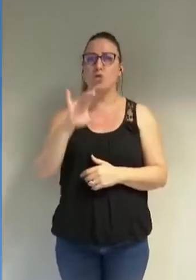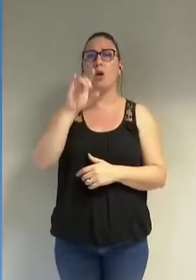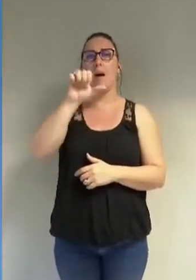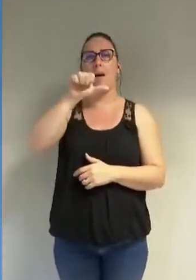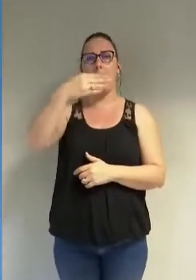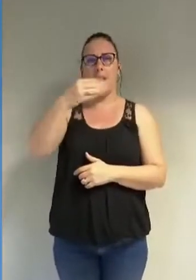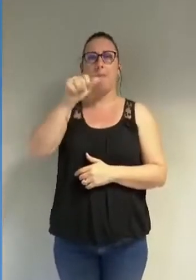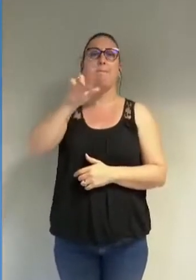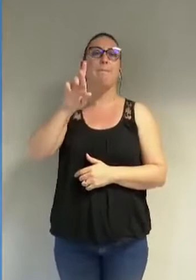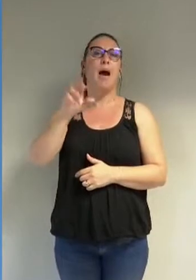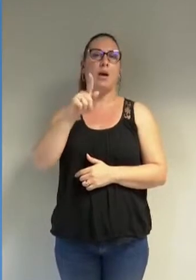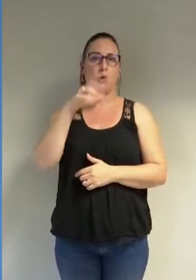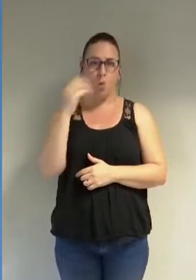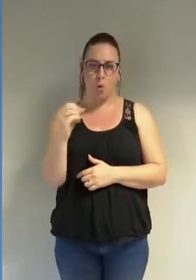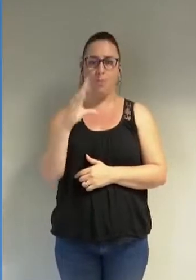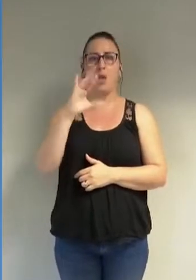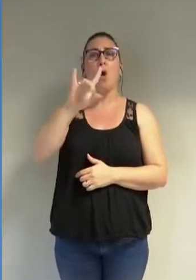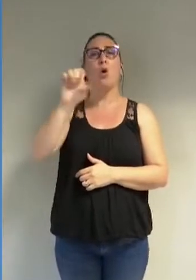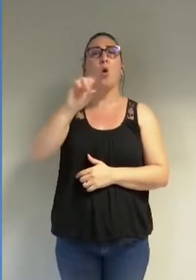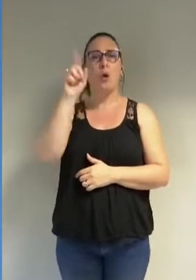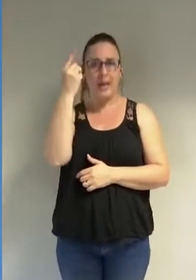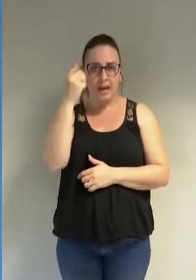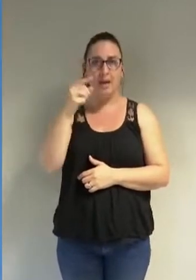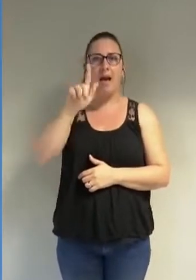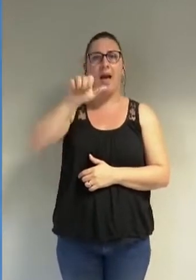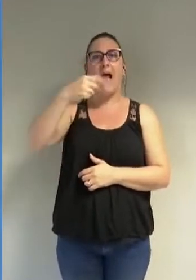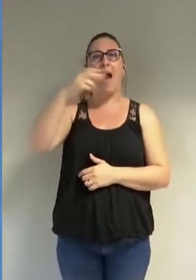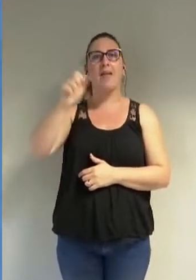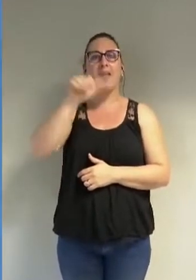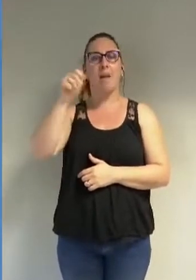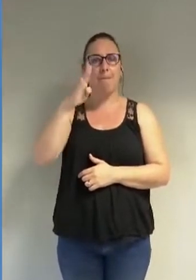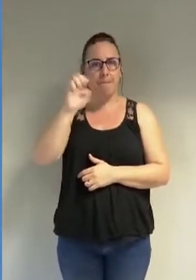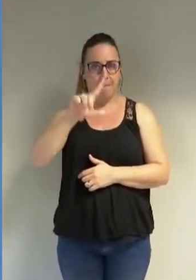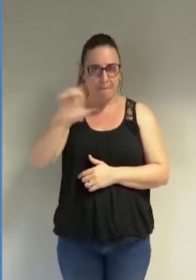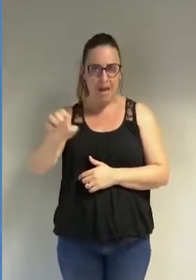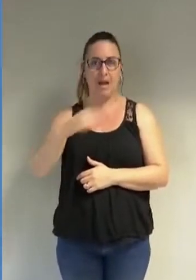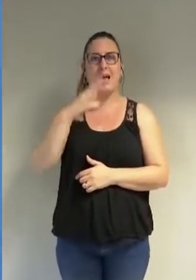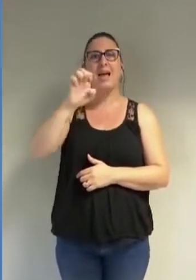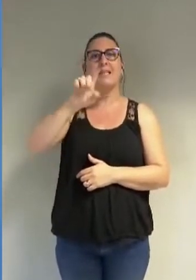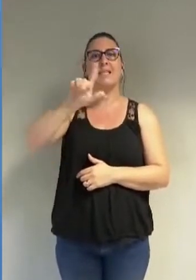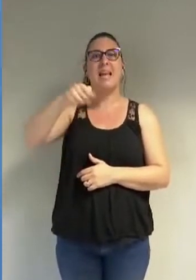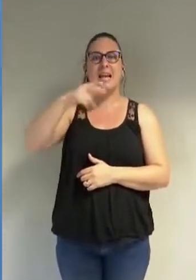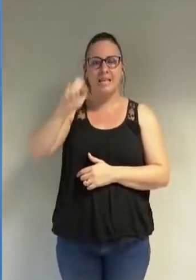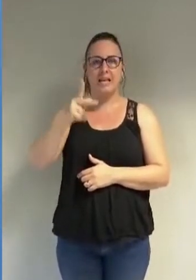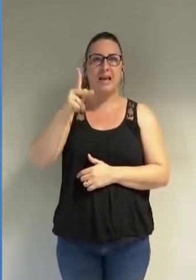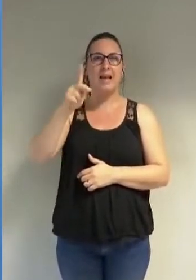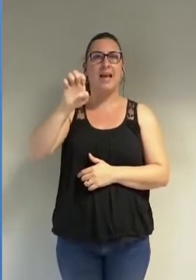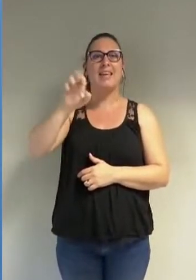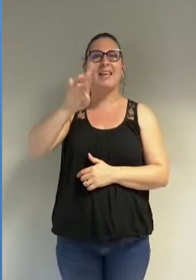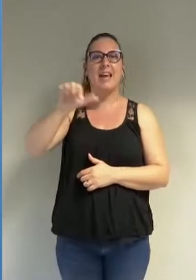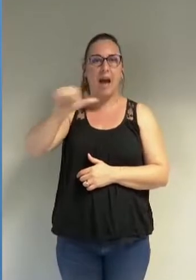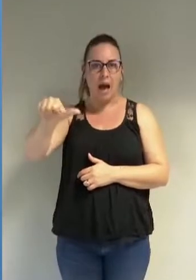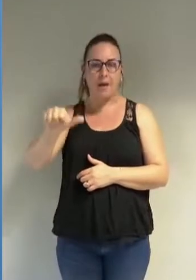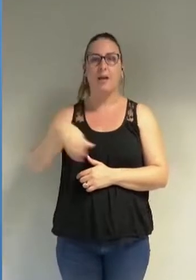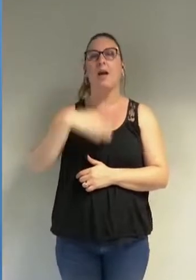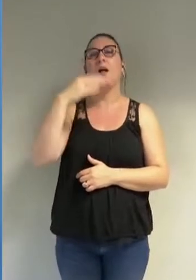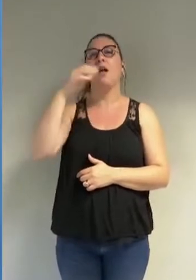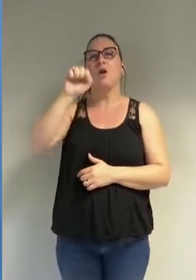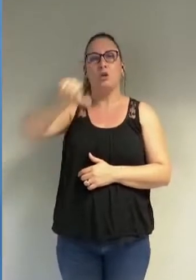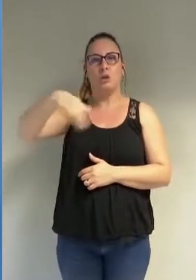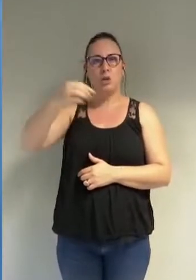Chloé Annabelle Kéra Céline Maud Salima Sandra